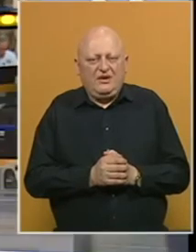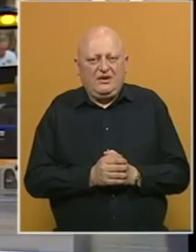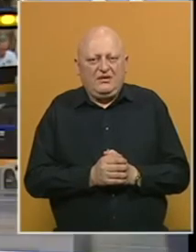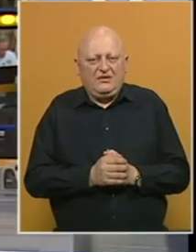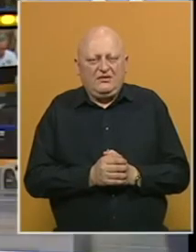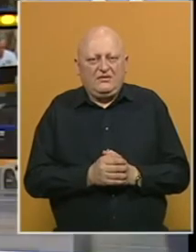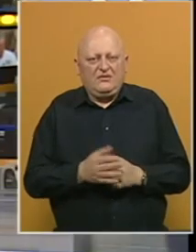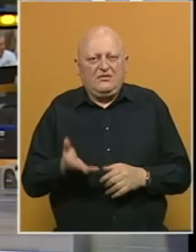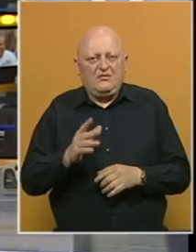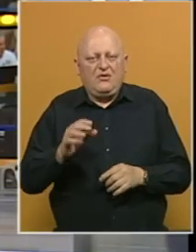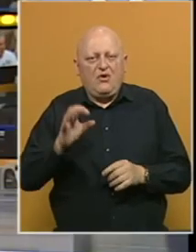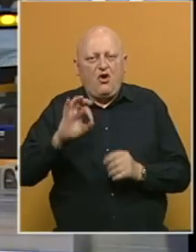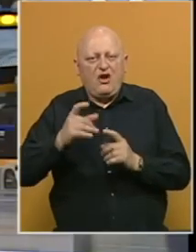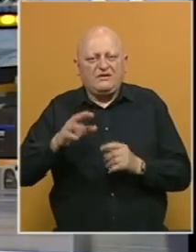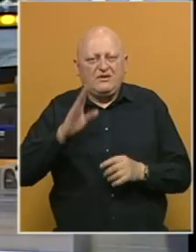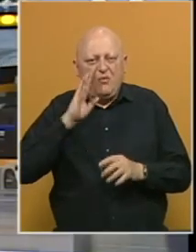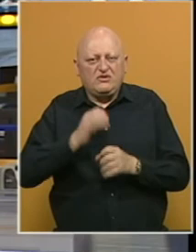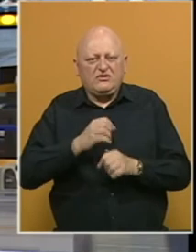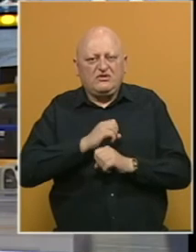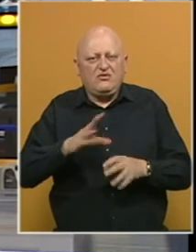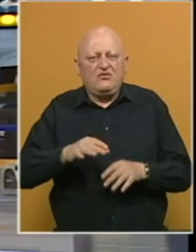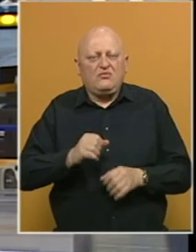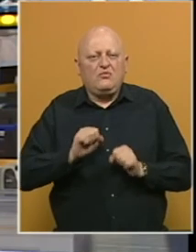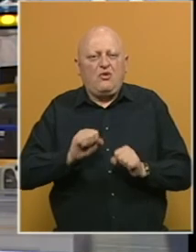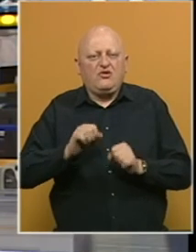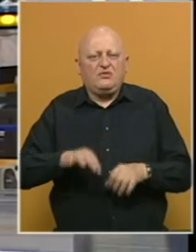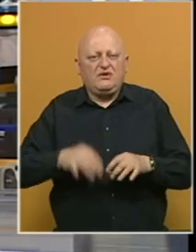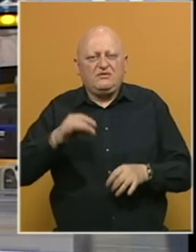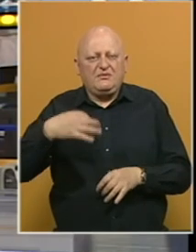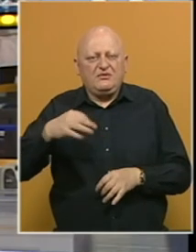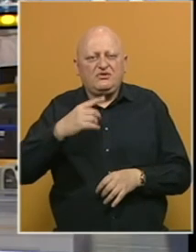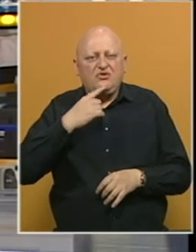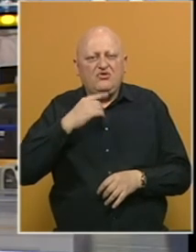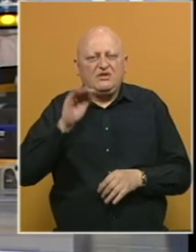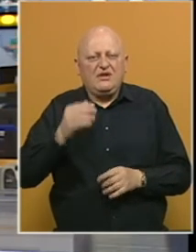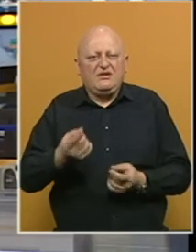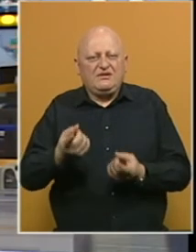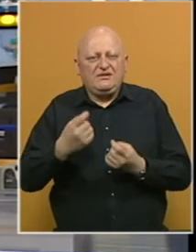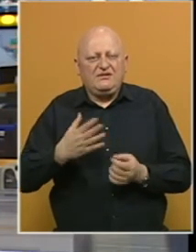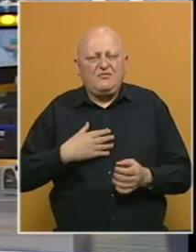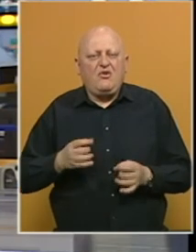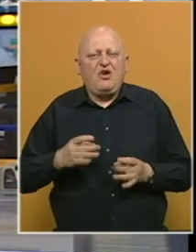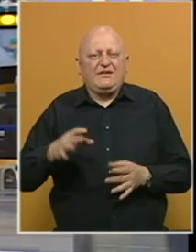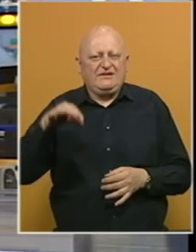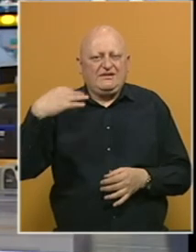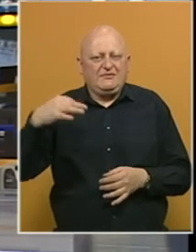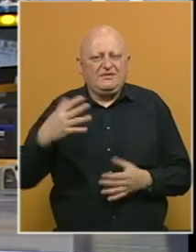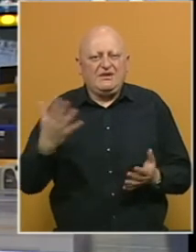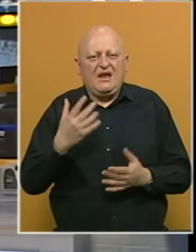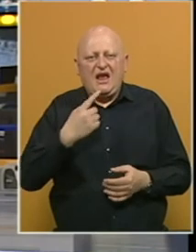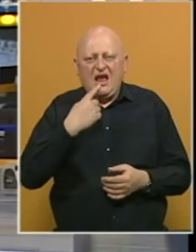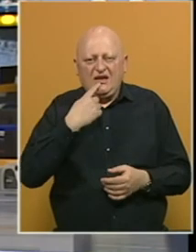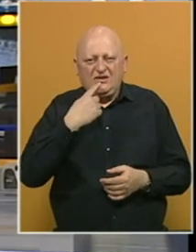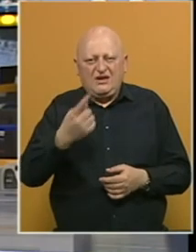Iz misije OEBS-a u BiH oglasili su se u vezi s bojkotom izbora u Srebrenici, koji su najavili iz inicijative Moja